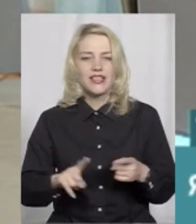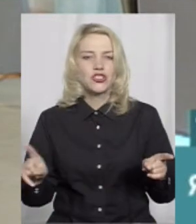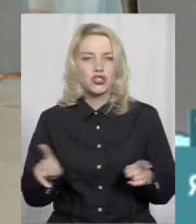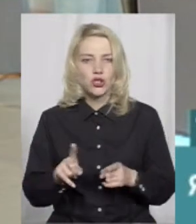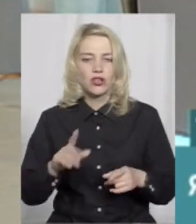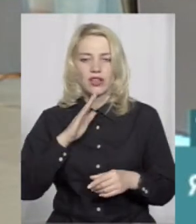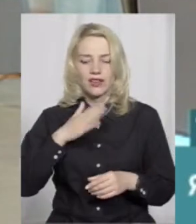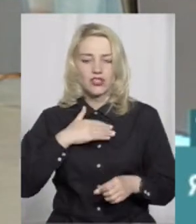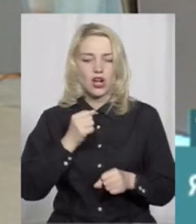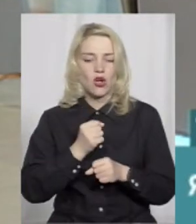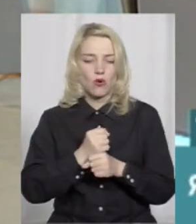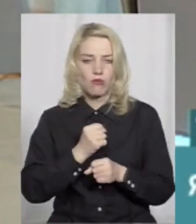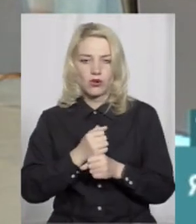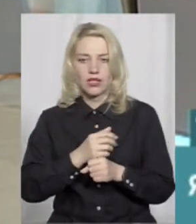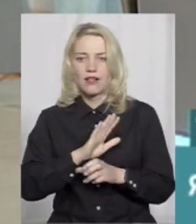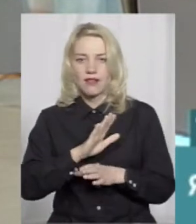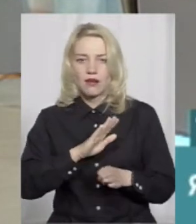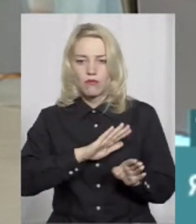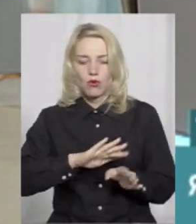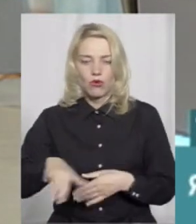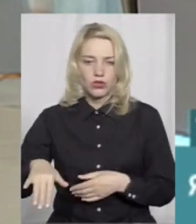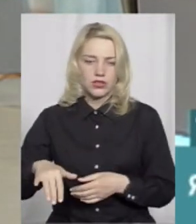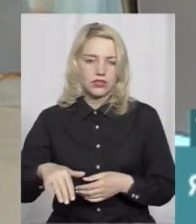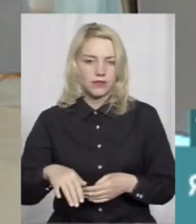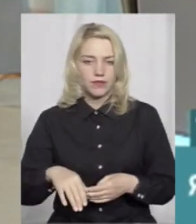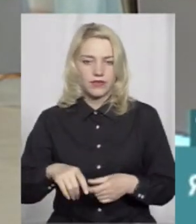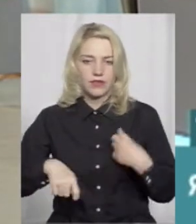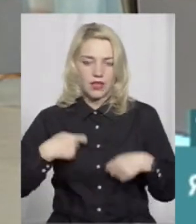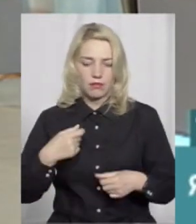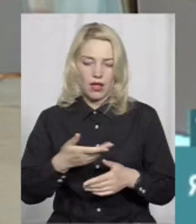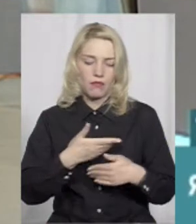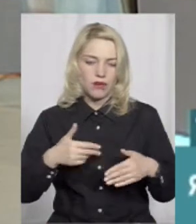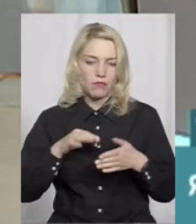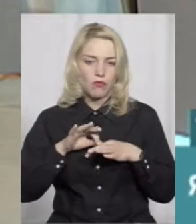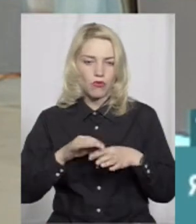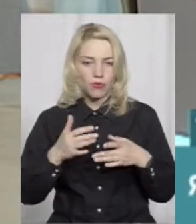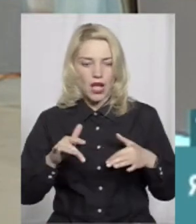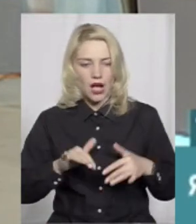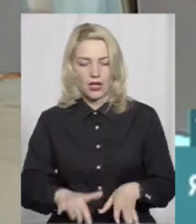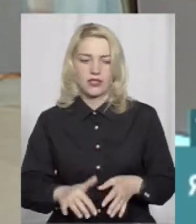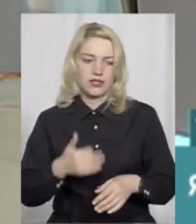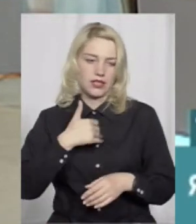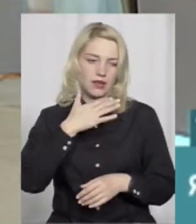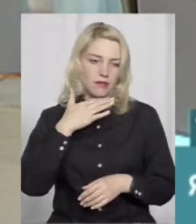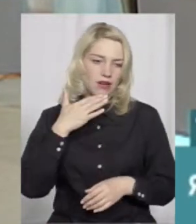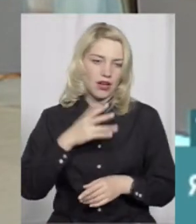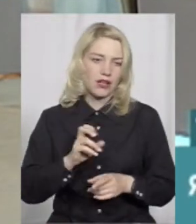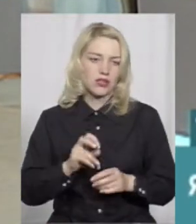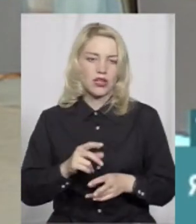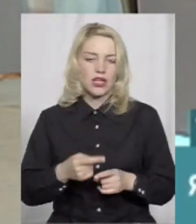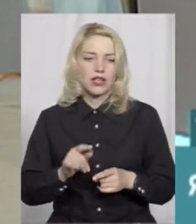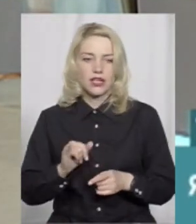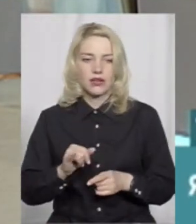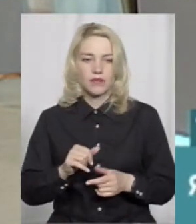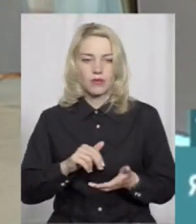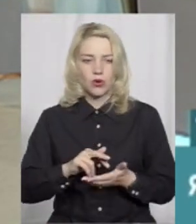наша робота не проходить дарма. Тобто, ми проводимо різні акції. Так само, неодноразово, ми проводимо акції з громадської